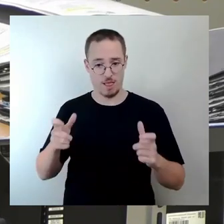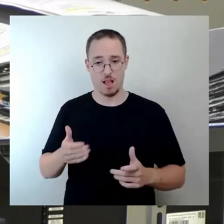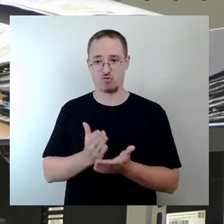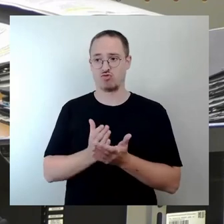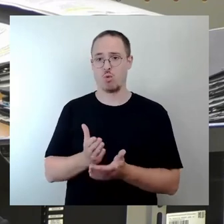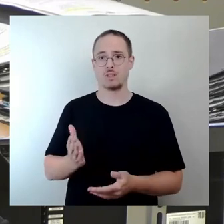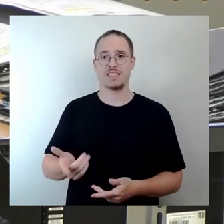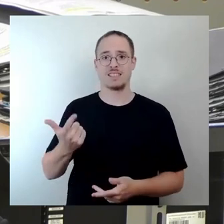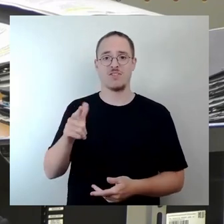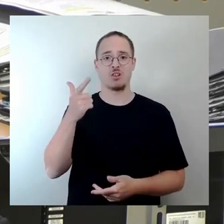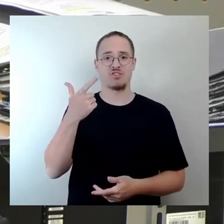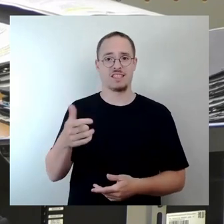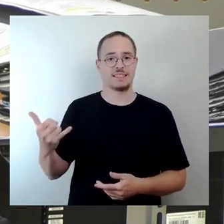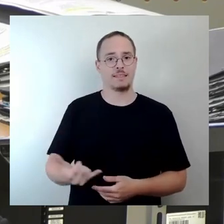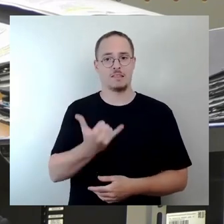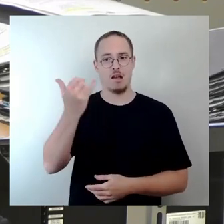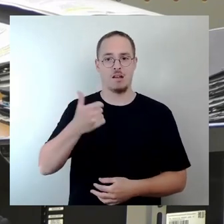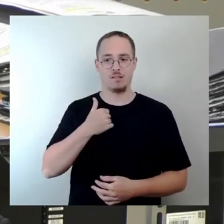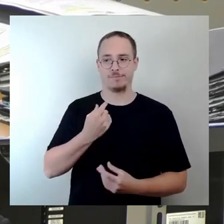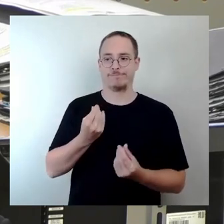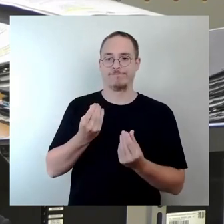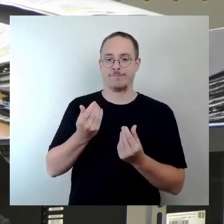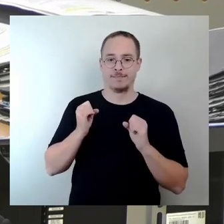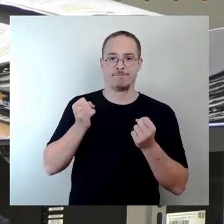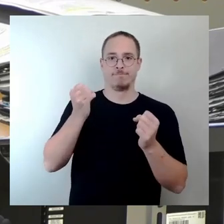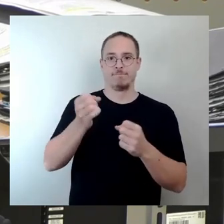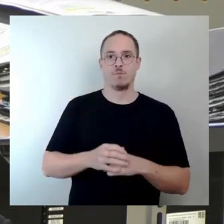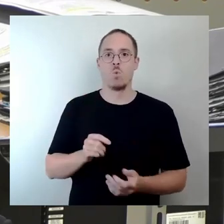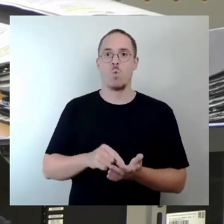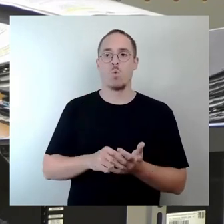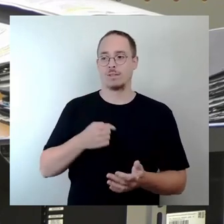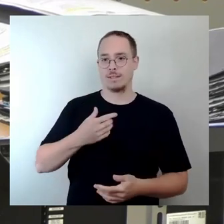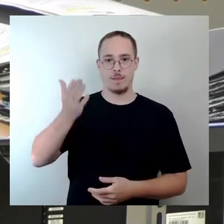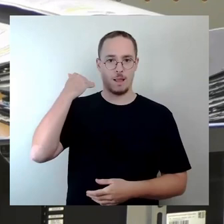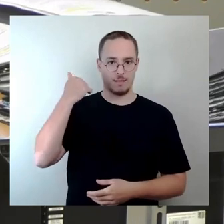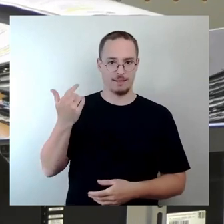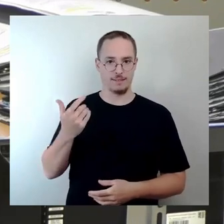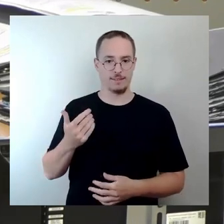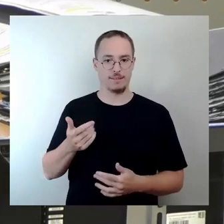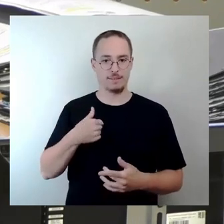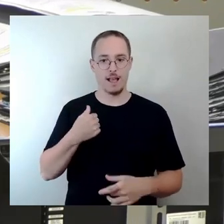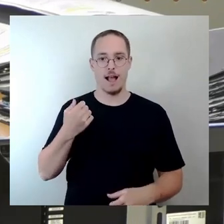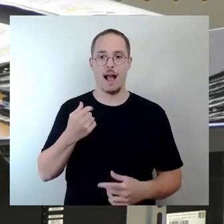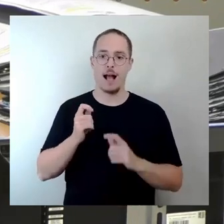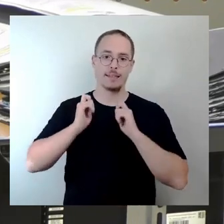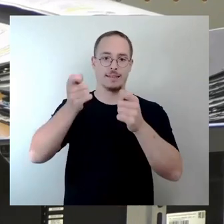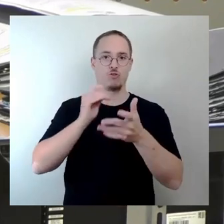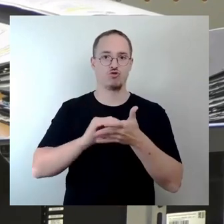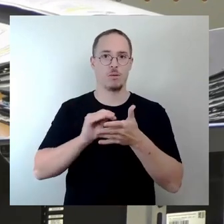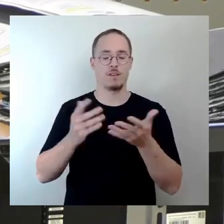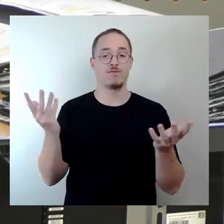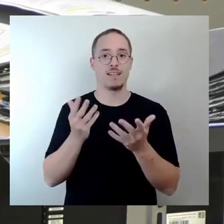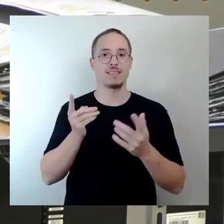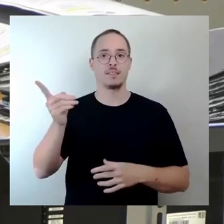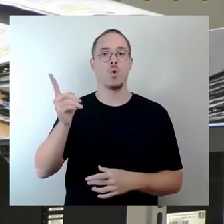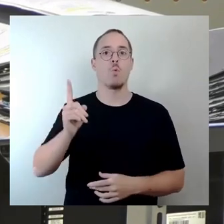Fraktion derjenige, der damals den Antrag geschrieben hat, der Oberbürgermeister möge den Bau einer Wasserski-Anlage